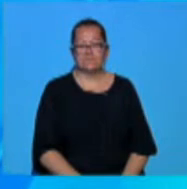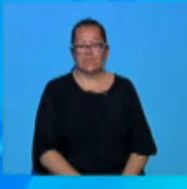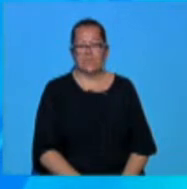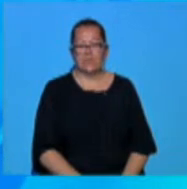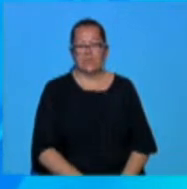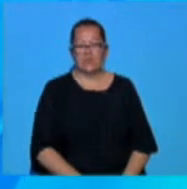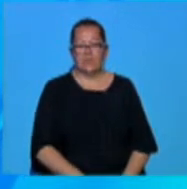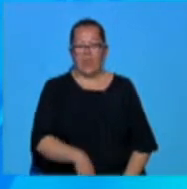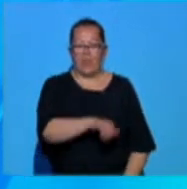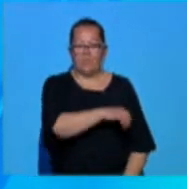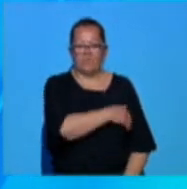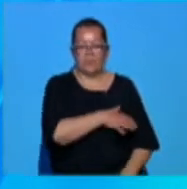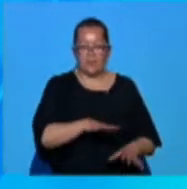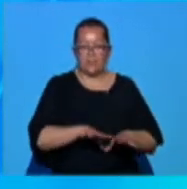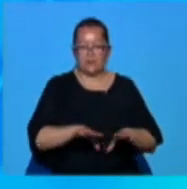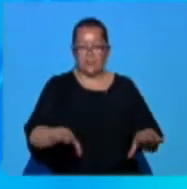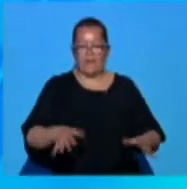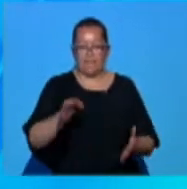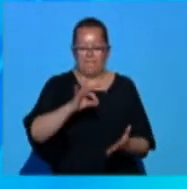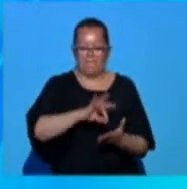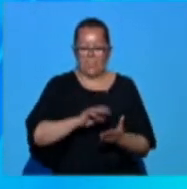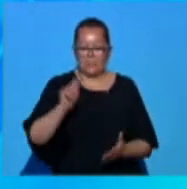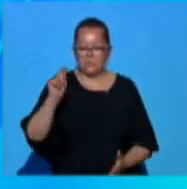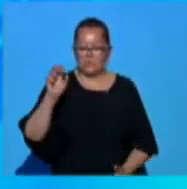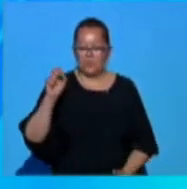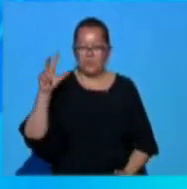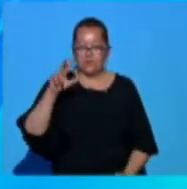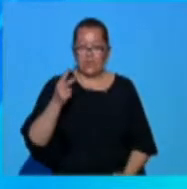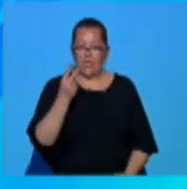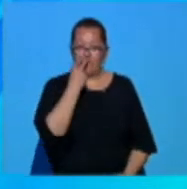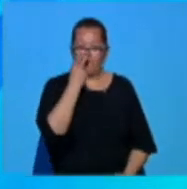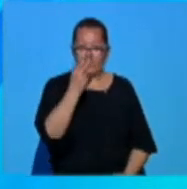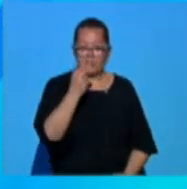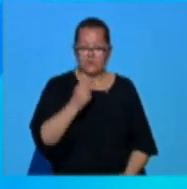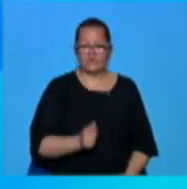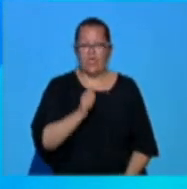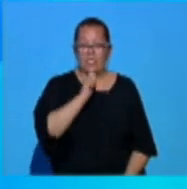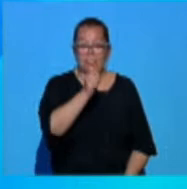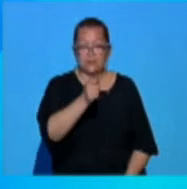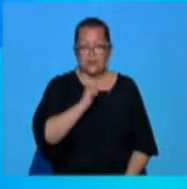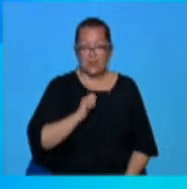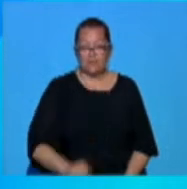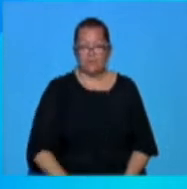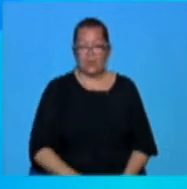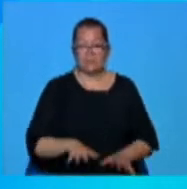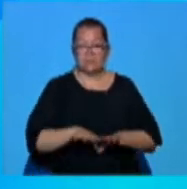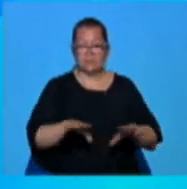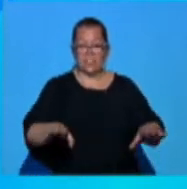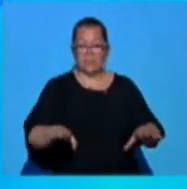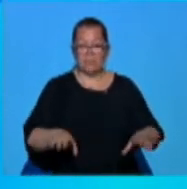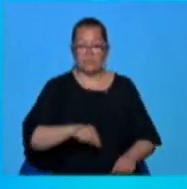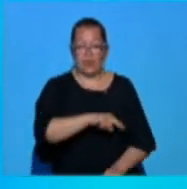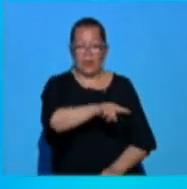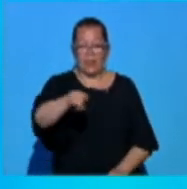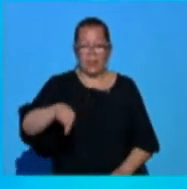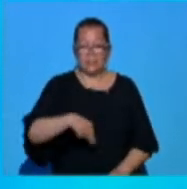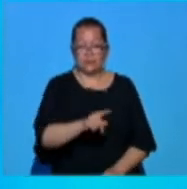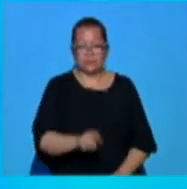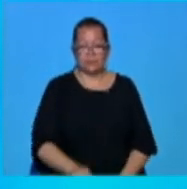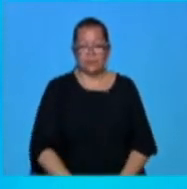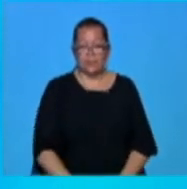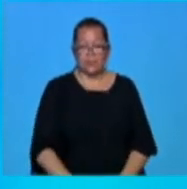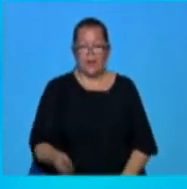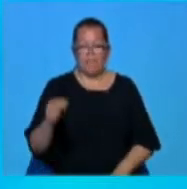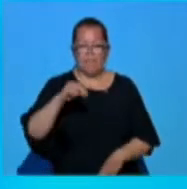În finalul telejurnalului vă prezentăm top 3 cele mai vizionate știri și interviuri care au fost difuzate în cadrul telejurnalului regional